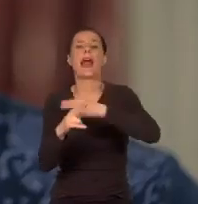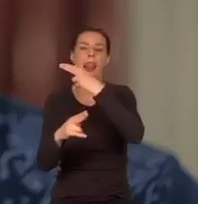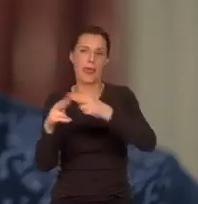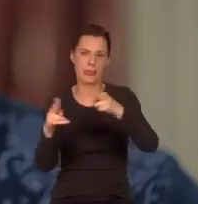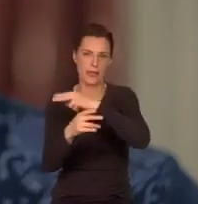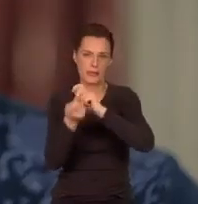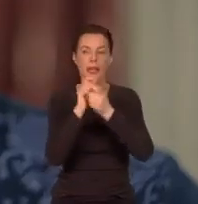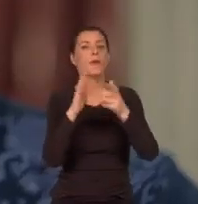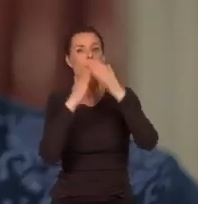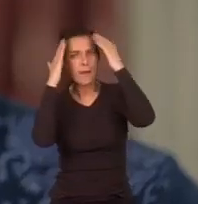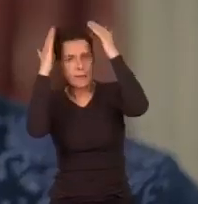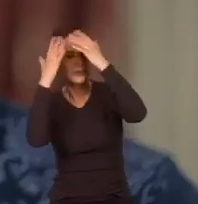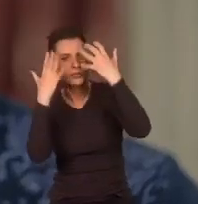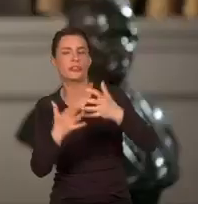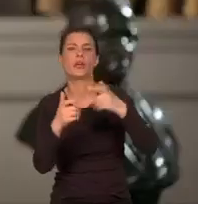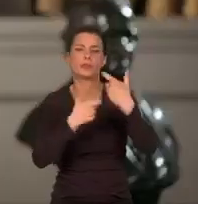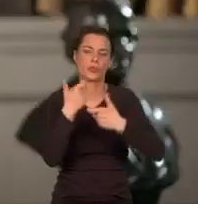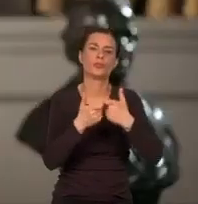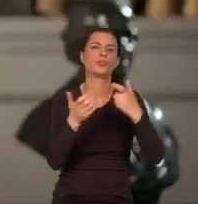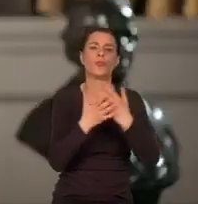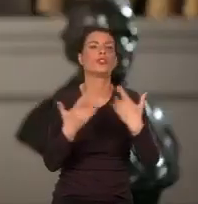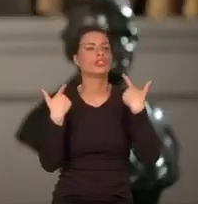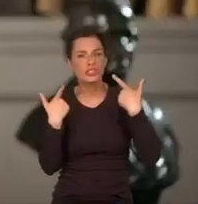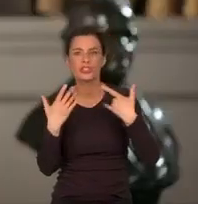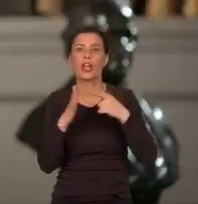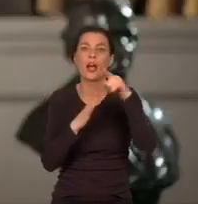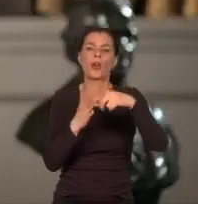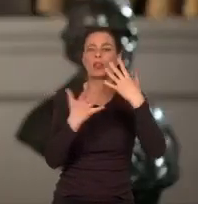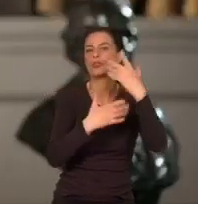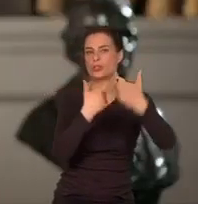którą papież chciał koniecznie ukończyć w ciągu swojego pontyfikatu.